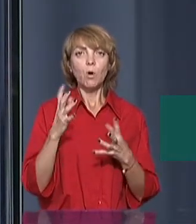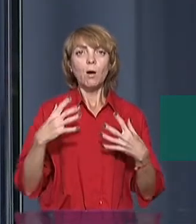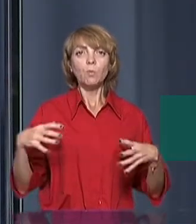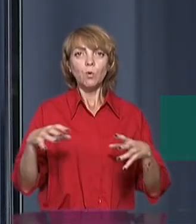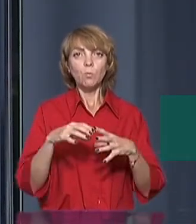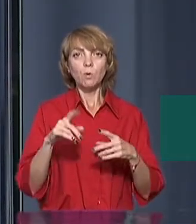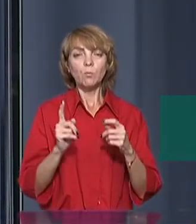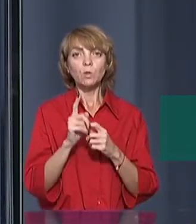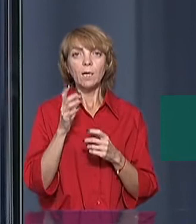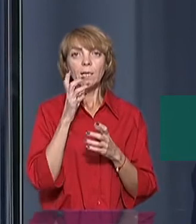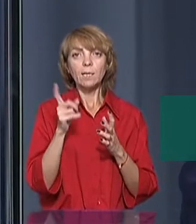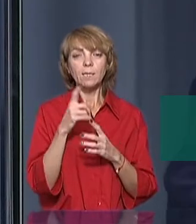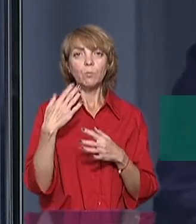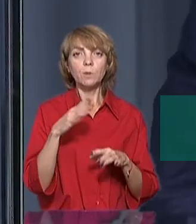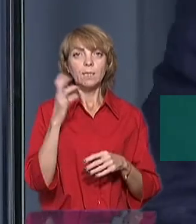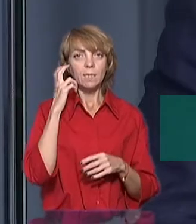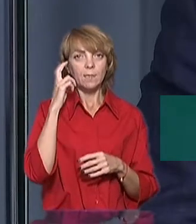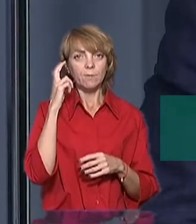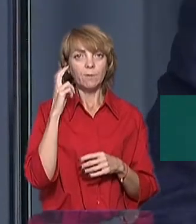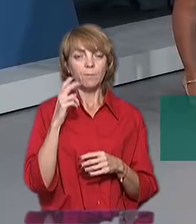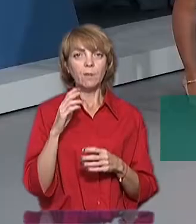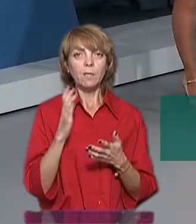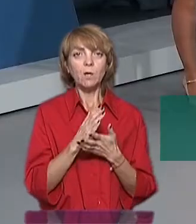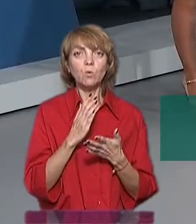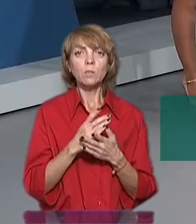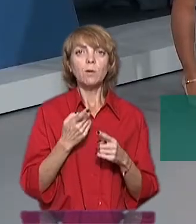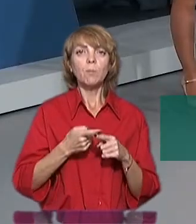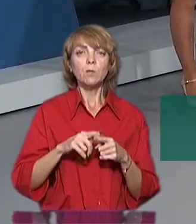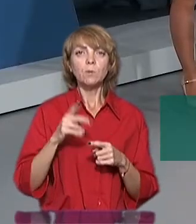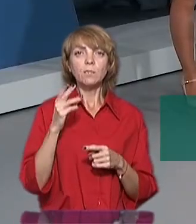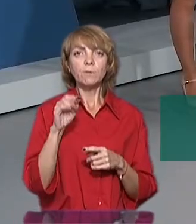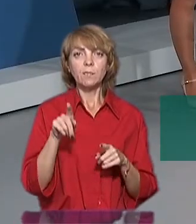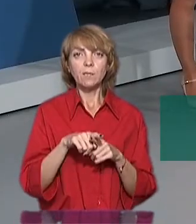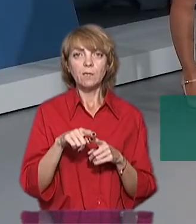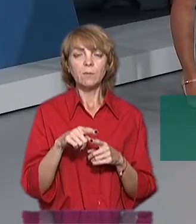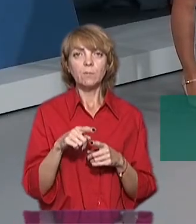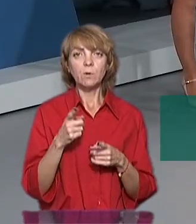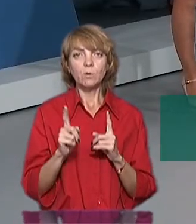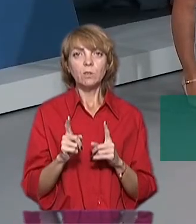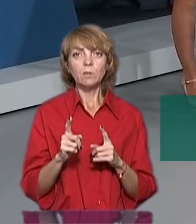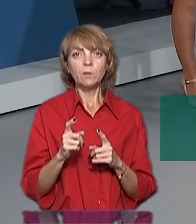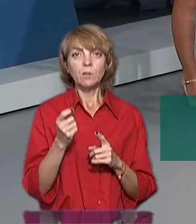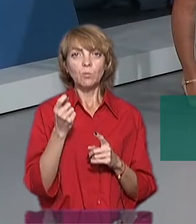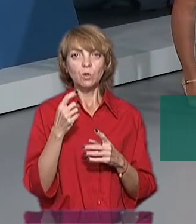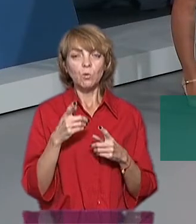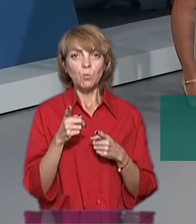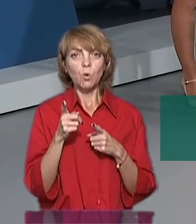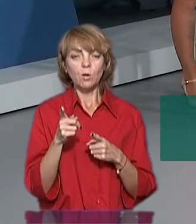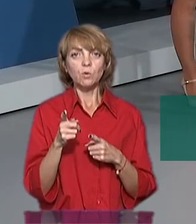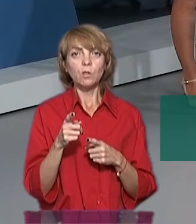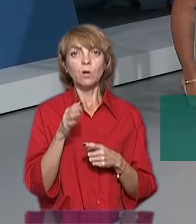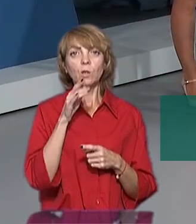пуска електроенергії після Києва знаходяться. І тому цифри, звісно, німечко пугаючі,